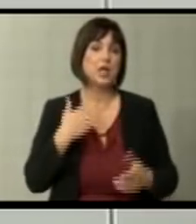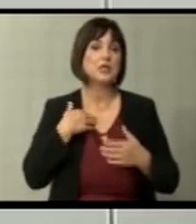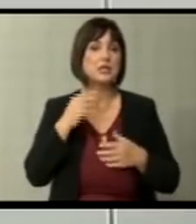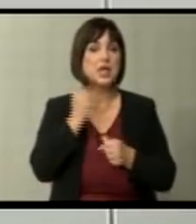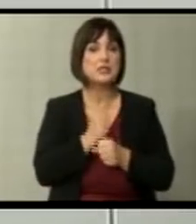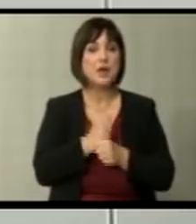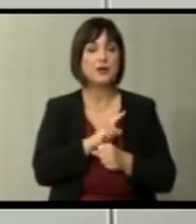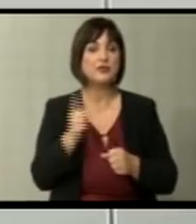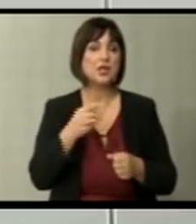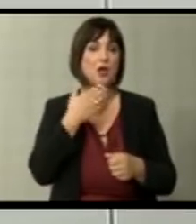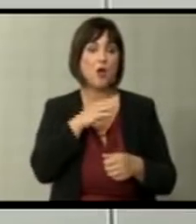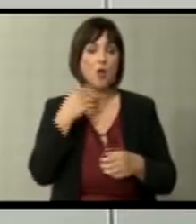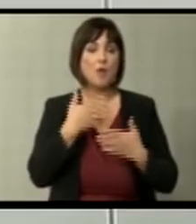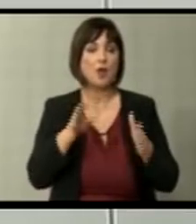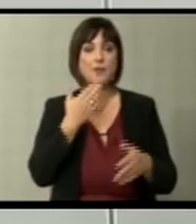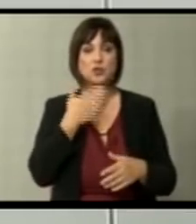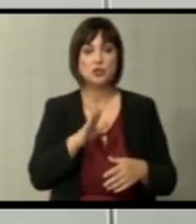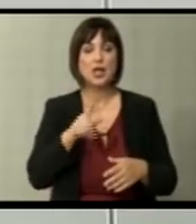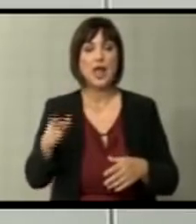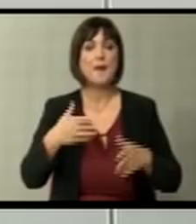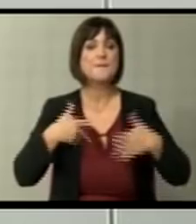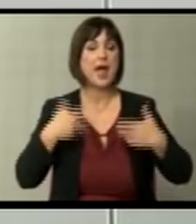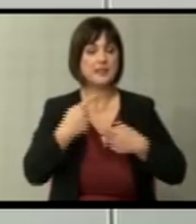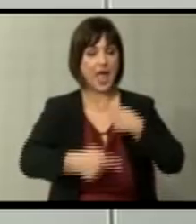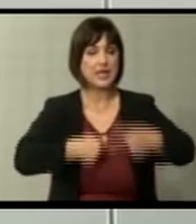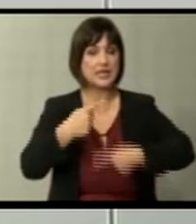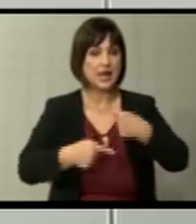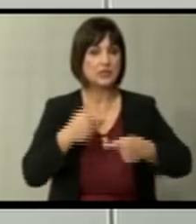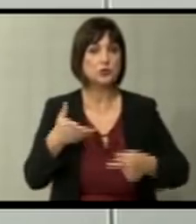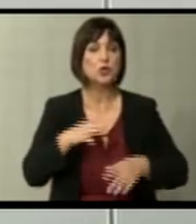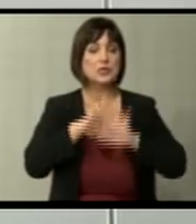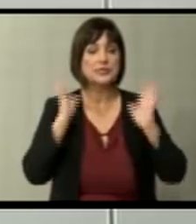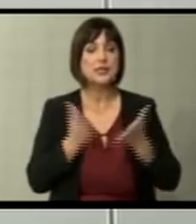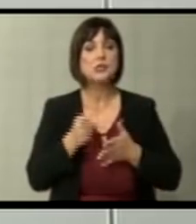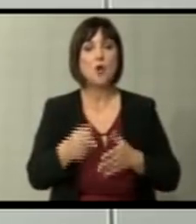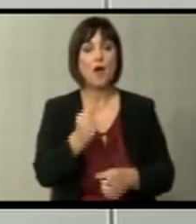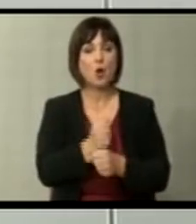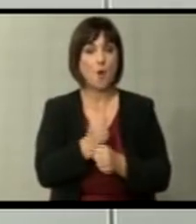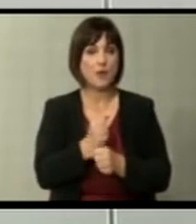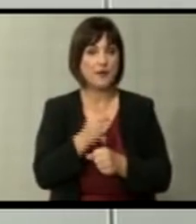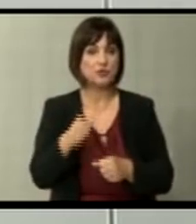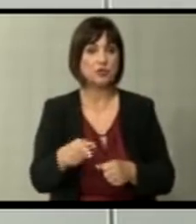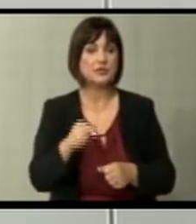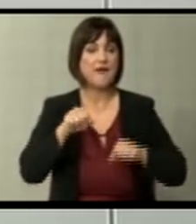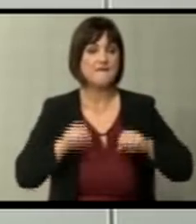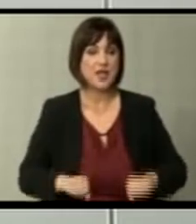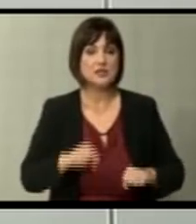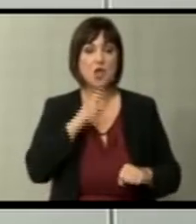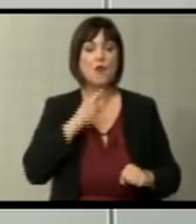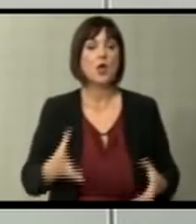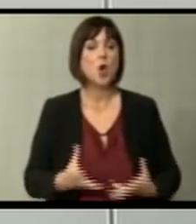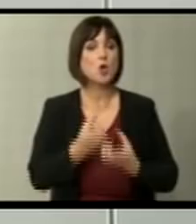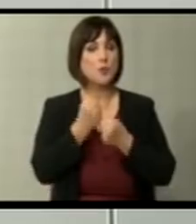ненадомеслива штета според ме, посебно ќе младите генерацији зашто сет ова што ние го правеше чаркотелната власт и онија кои ги